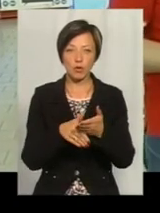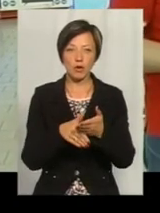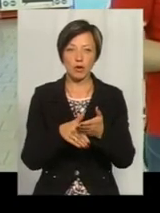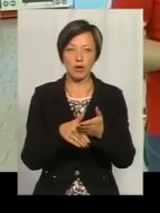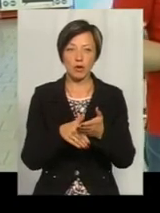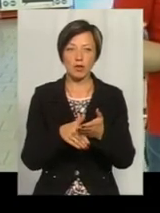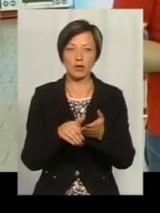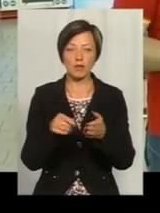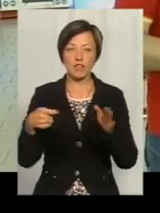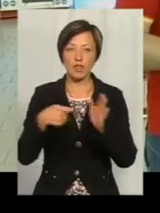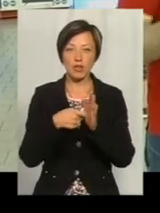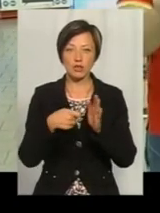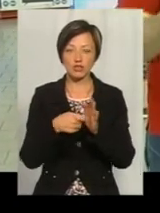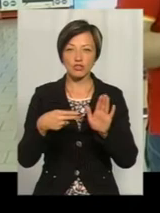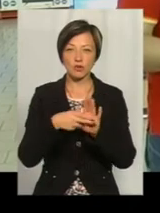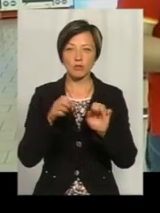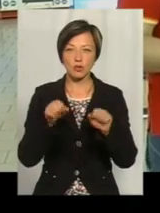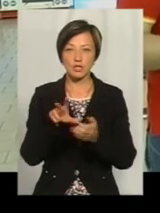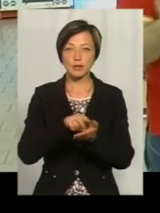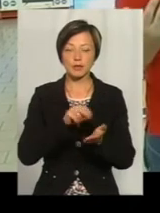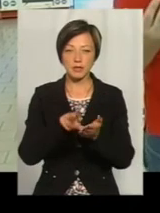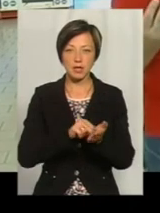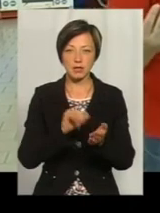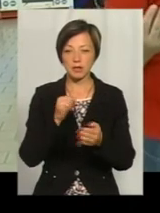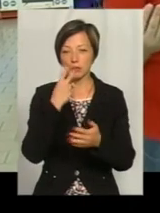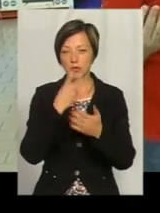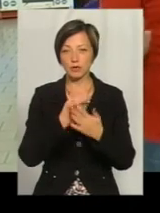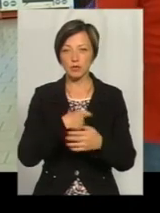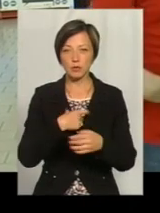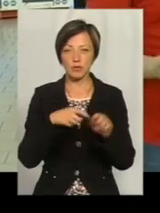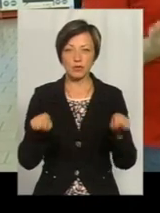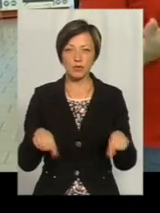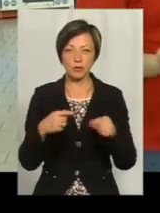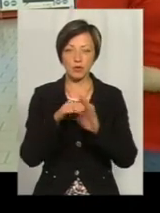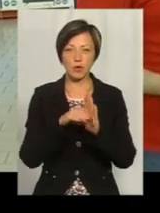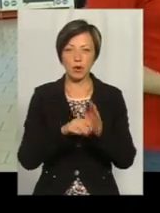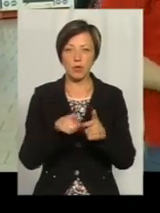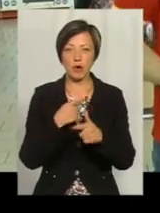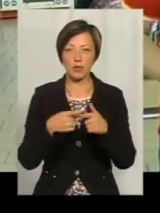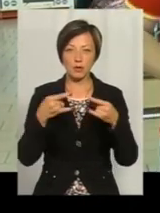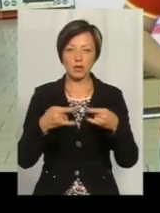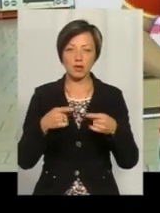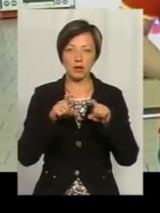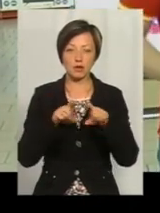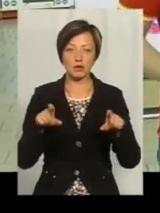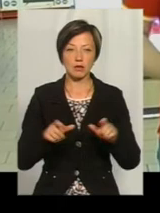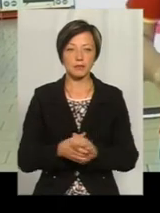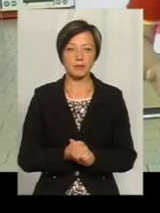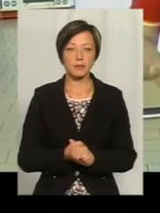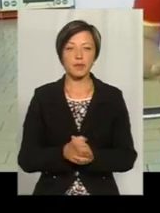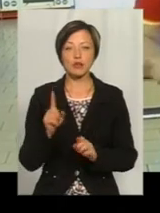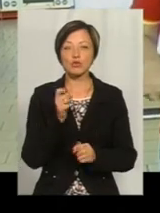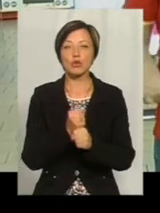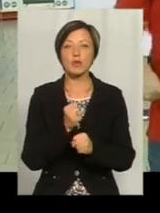-накопичувача, флешки, можете ефір записати на ню і потім собі повідтворити якусь програму або телеканал. Що ж